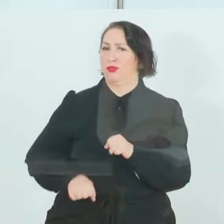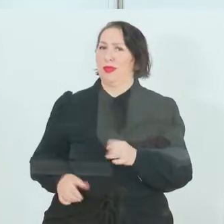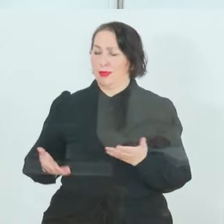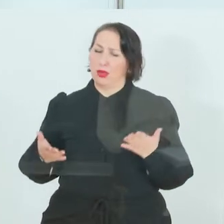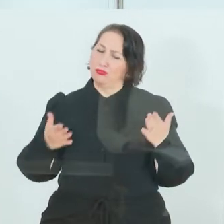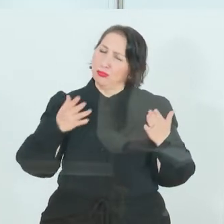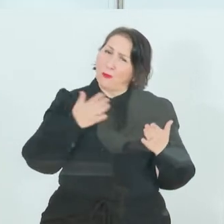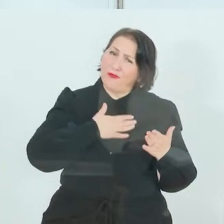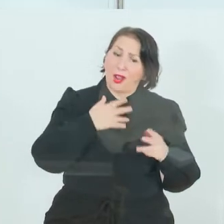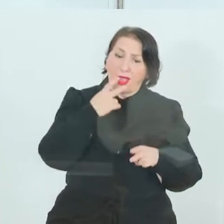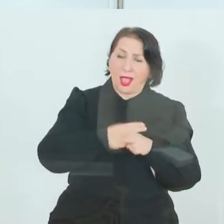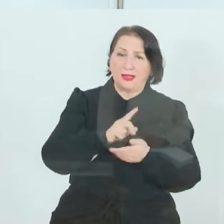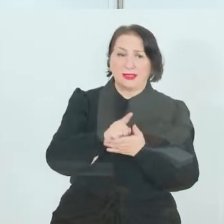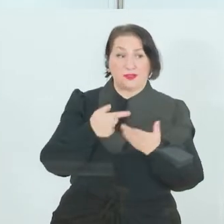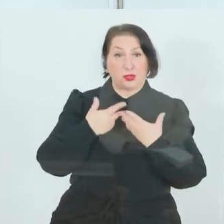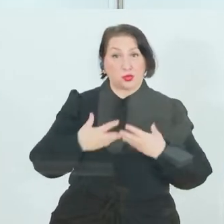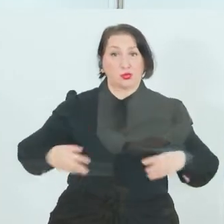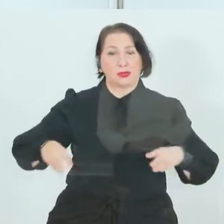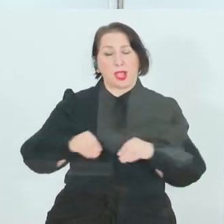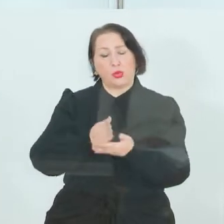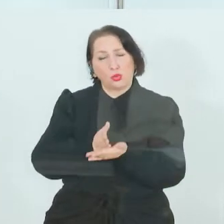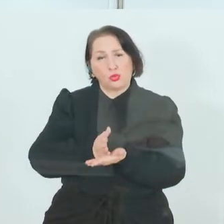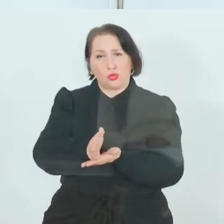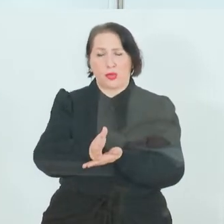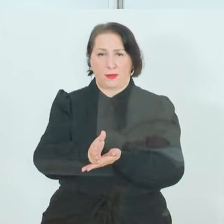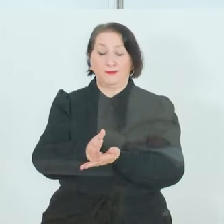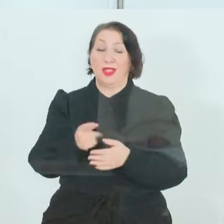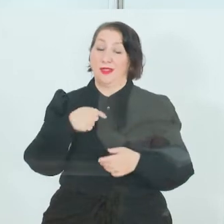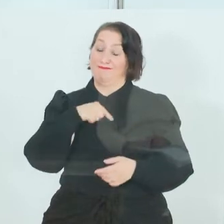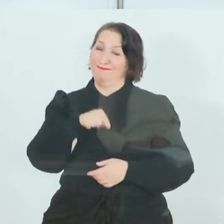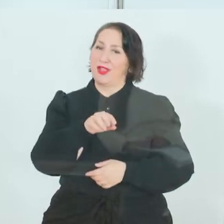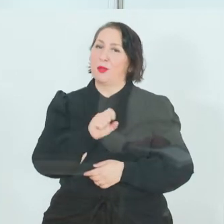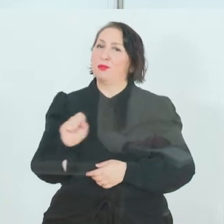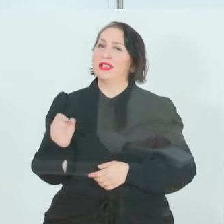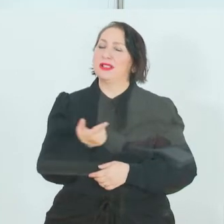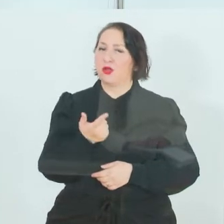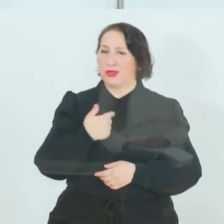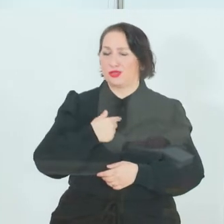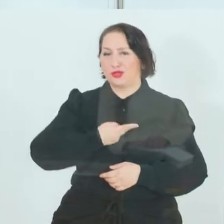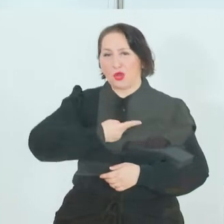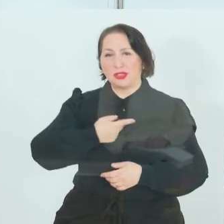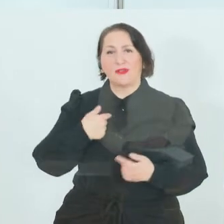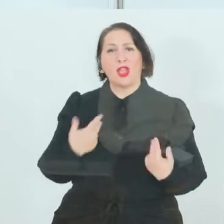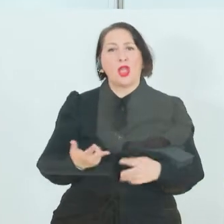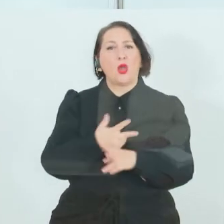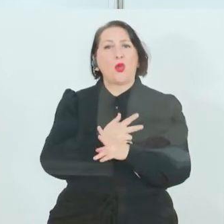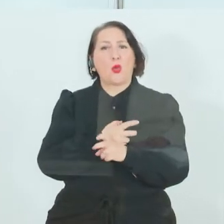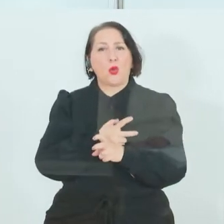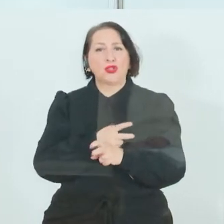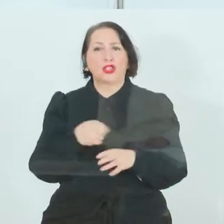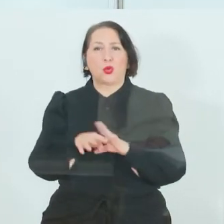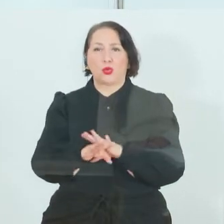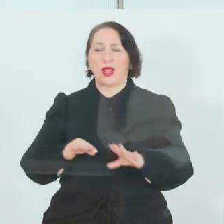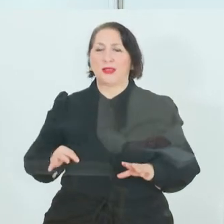harten Zeiten gemeinsam gehen. Ich bin besonders stolz, dass wir als österreichisches